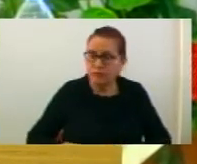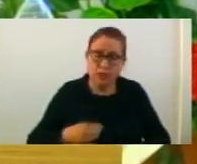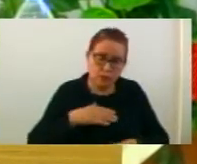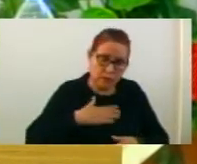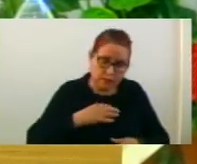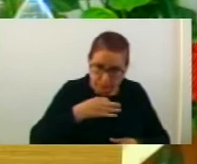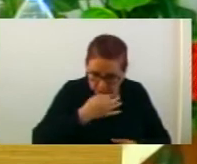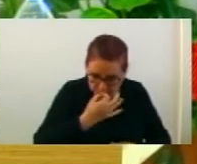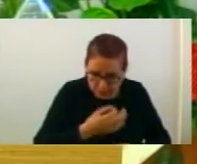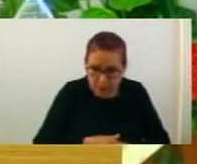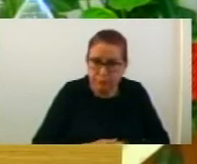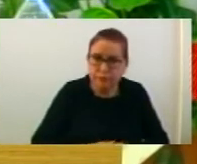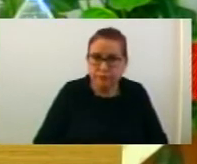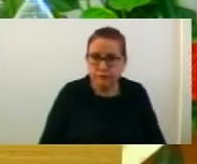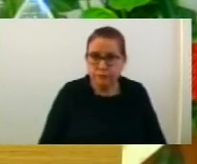кажем.